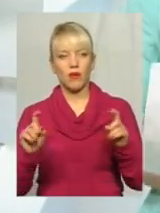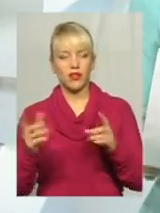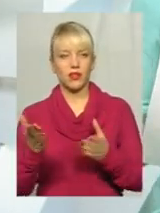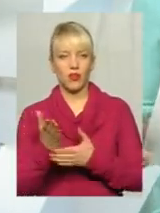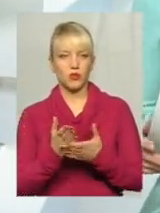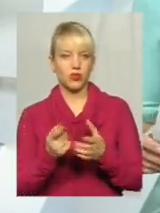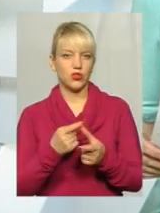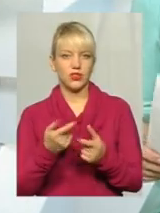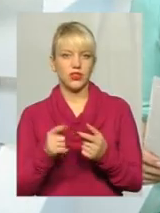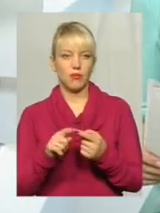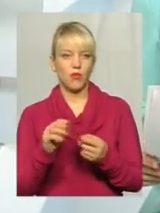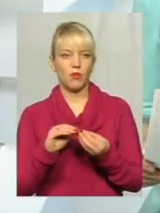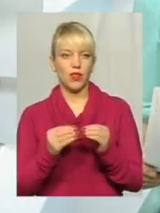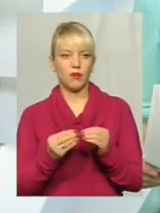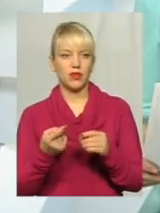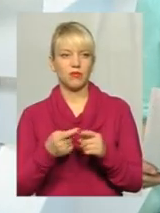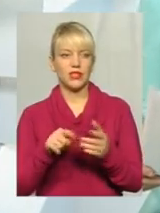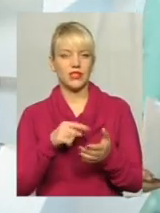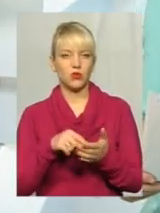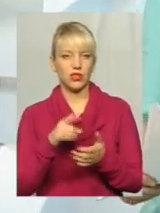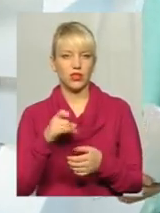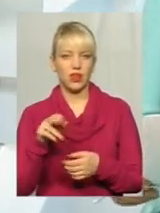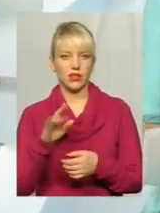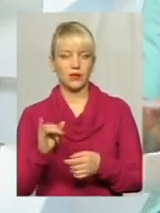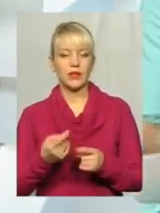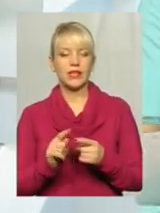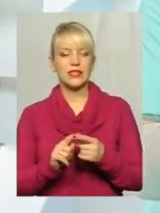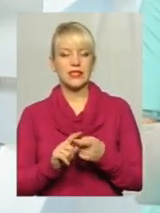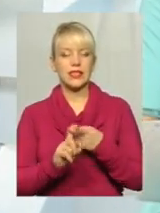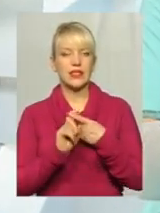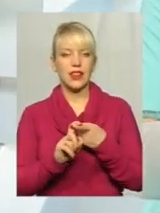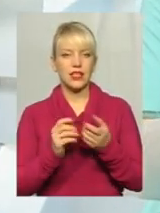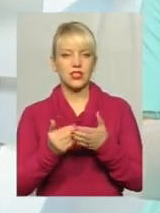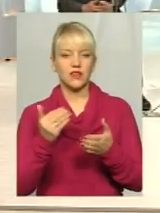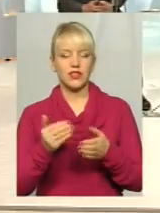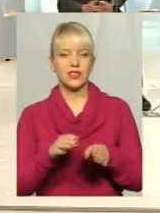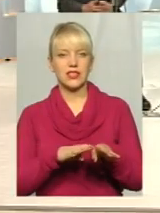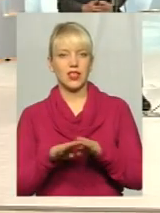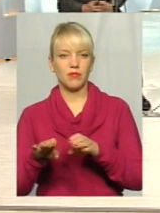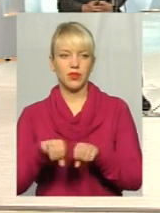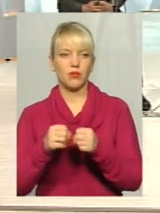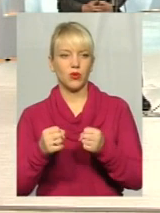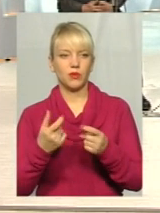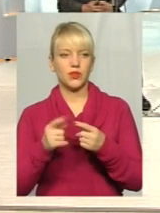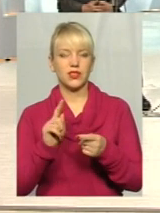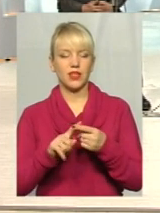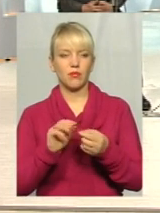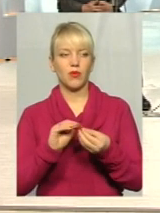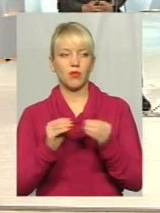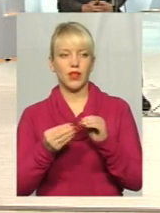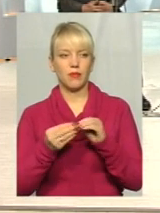ради? Це в першу чергу залежить від степені поламки. В цілому це якраз проблема